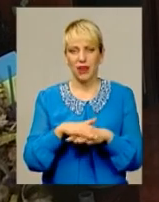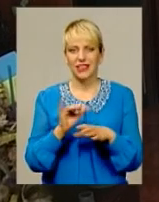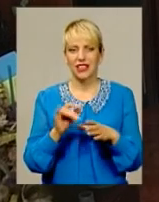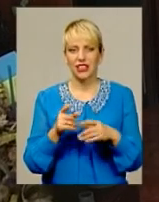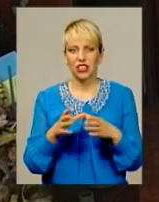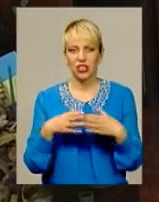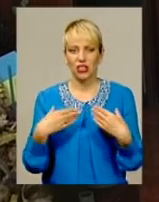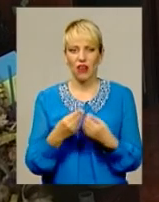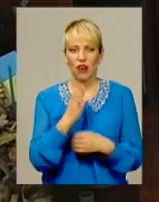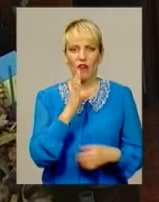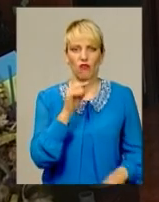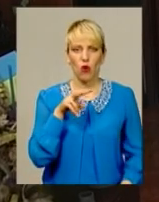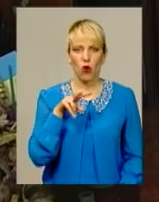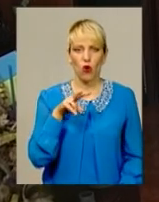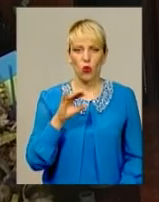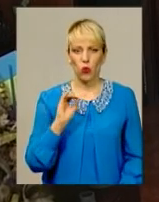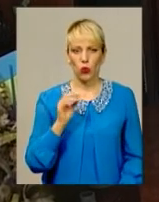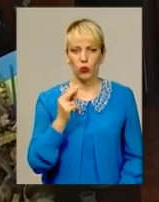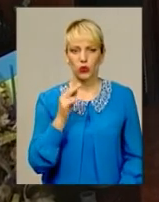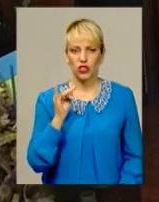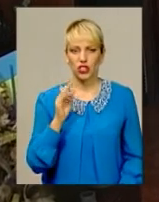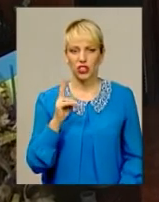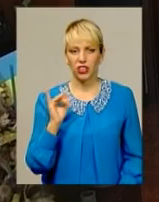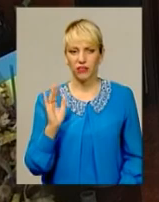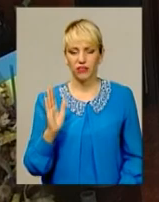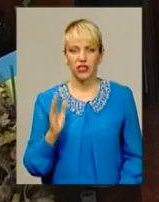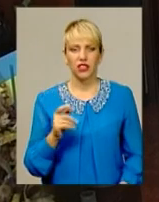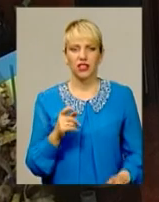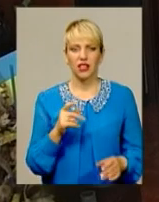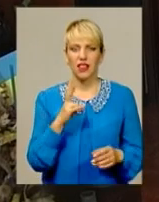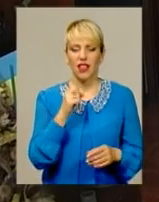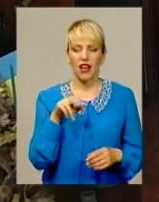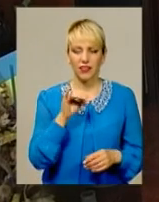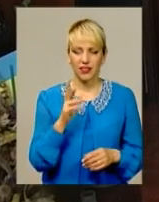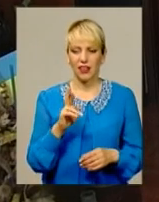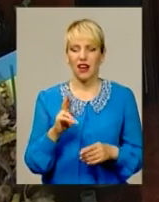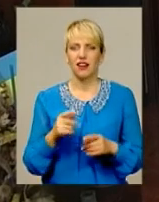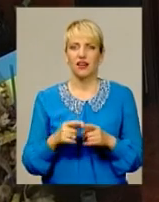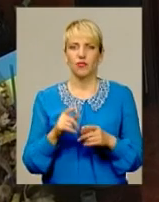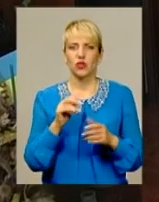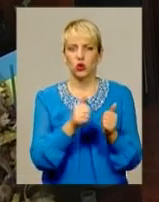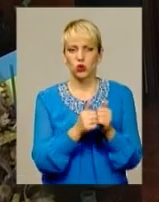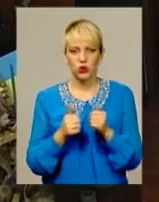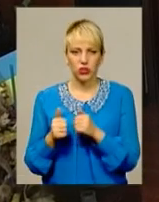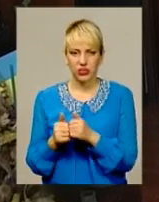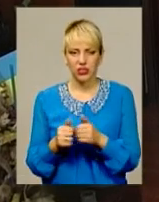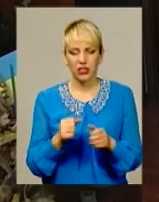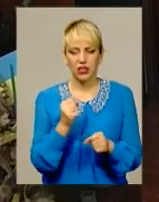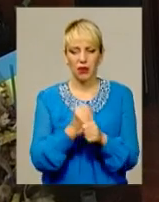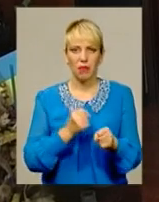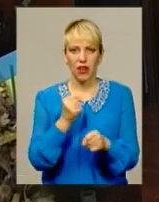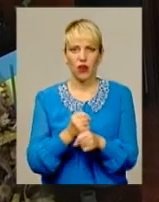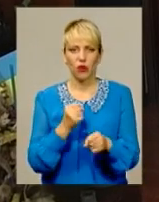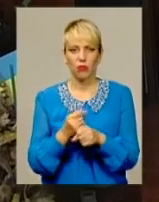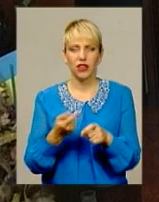Волчелюків, Надія та Іван ще покликали сусідів. І ми разом з волонтерами приїхали. Першу робили на тушонки